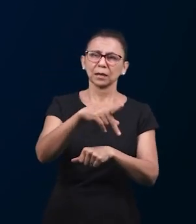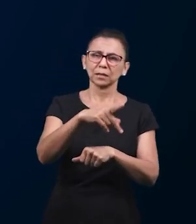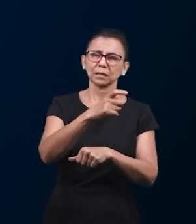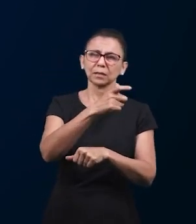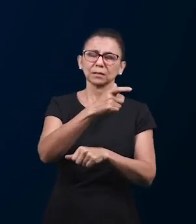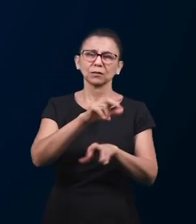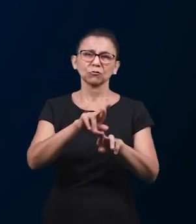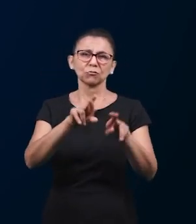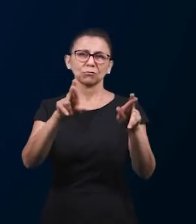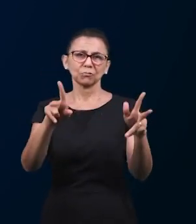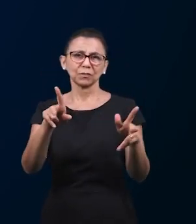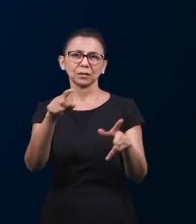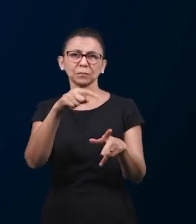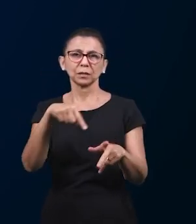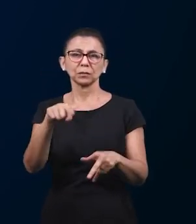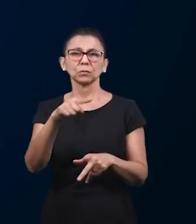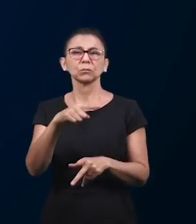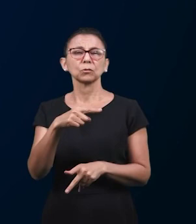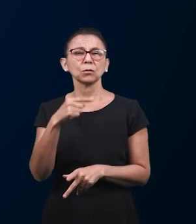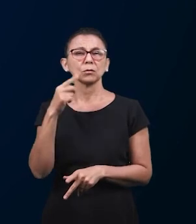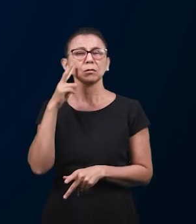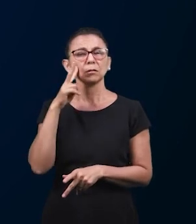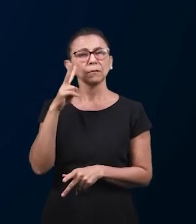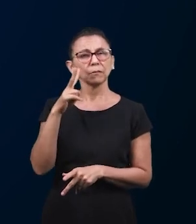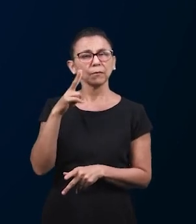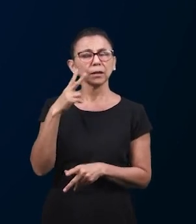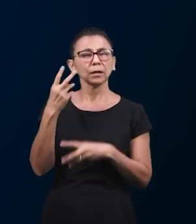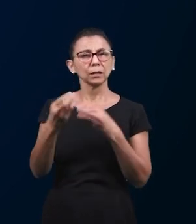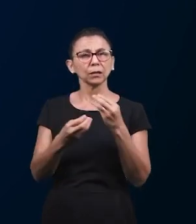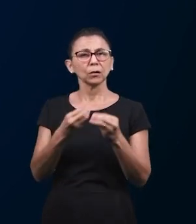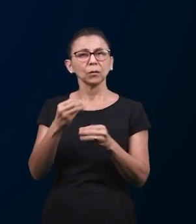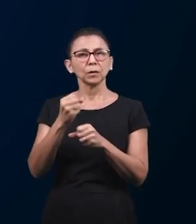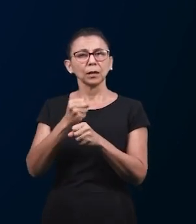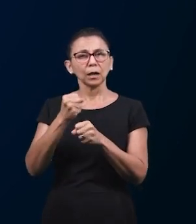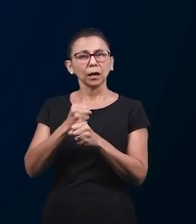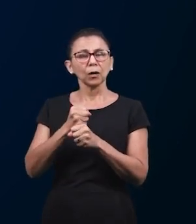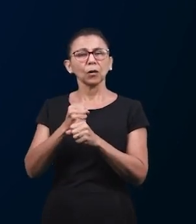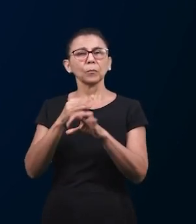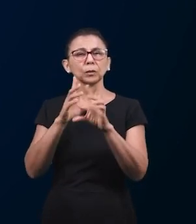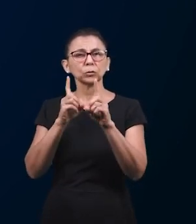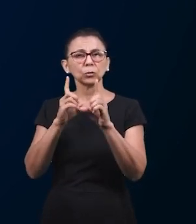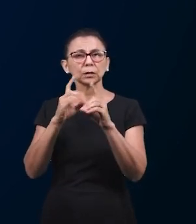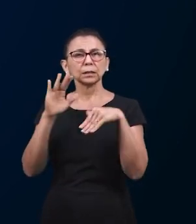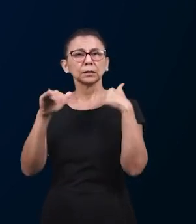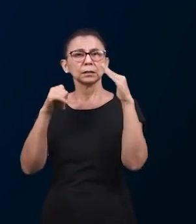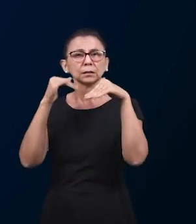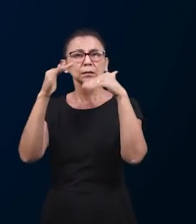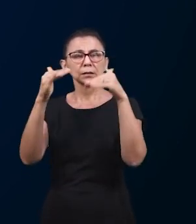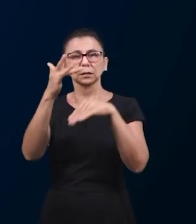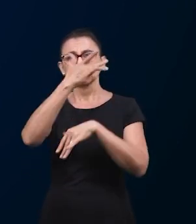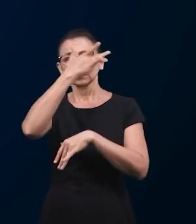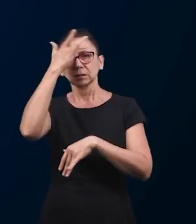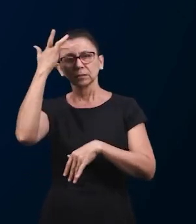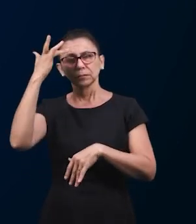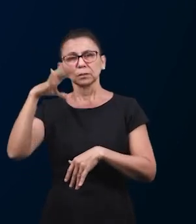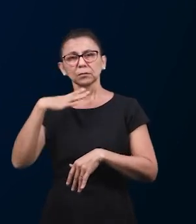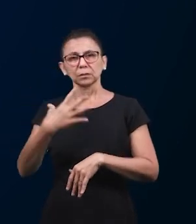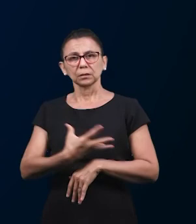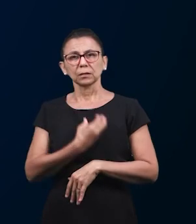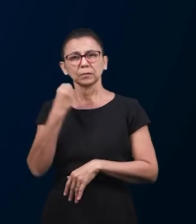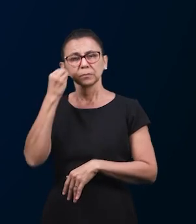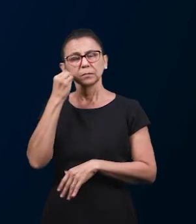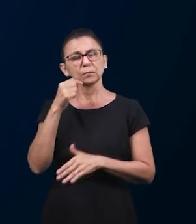представим вам другие свидетельства из других стран чтобы каждый из вас знал как работа Божия посредством своей